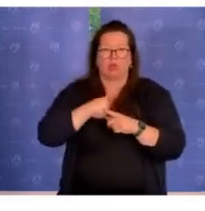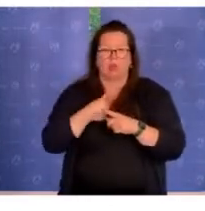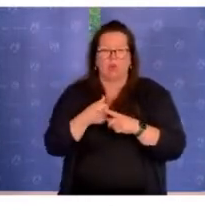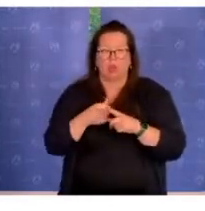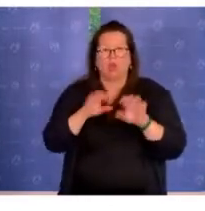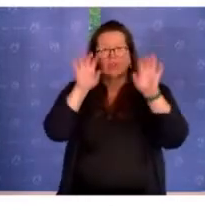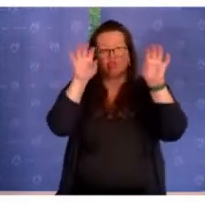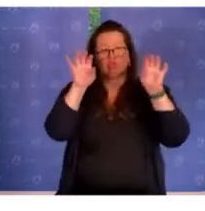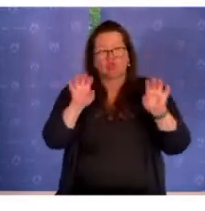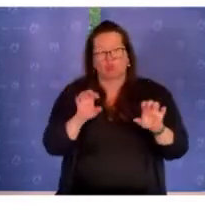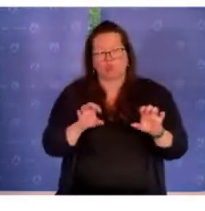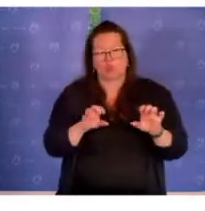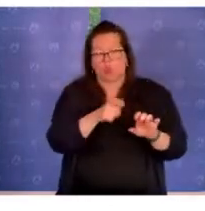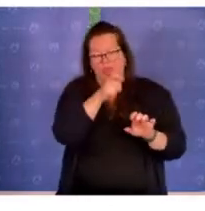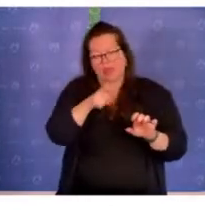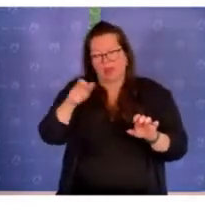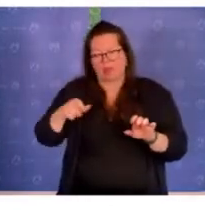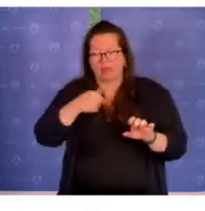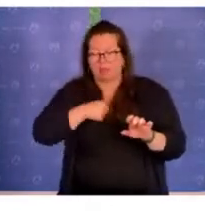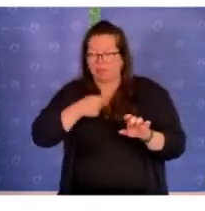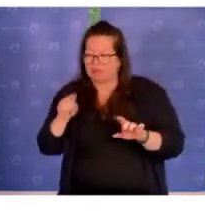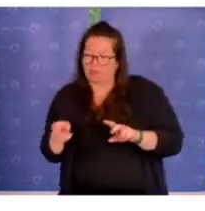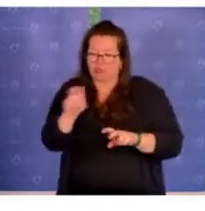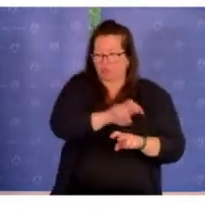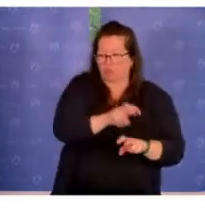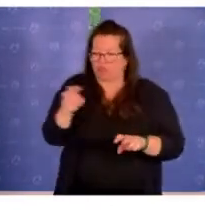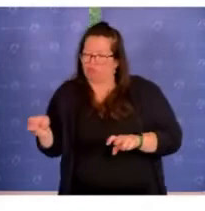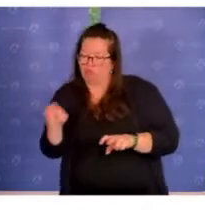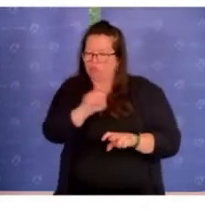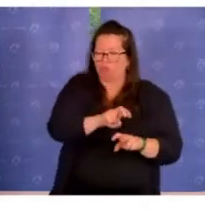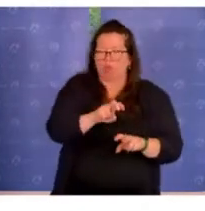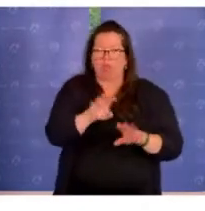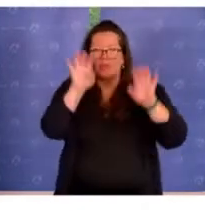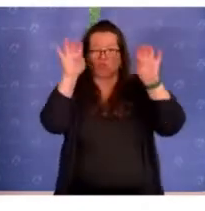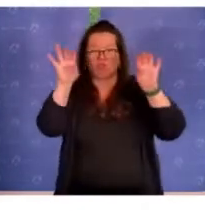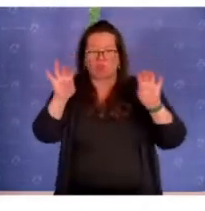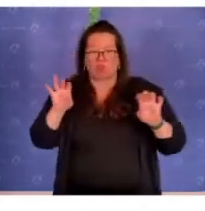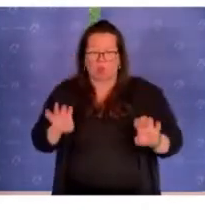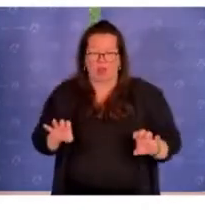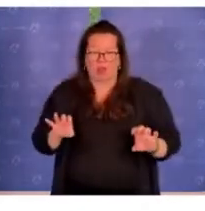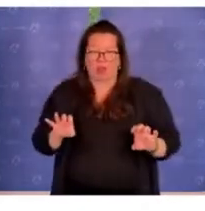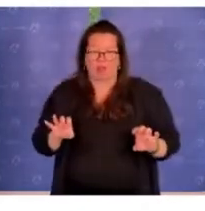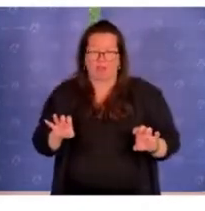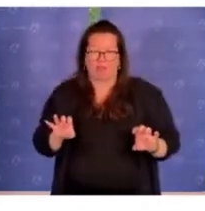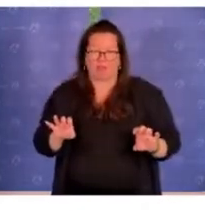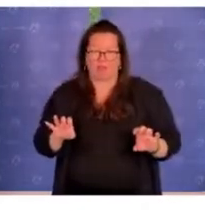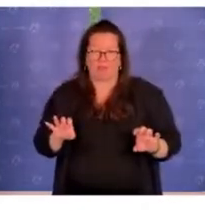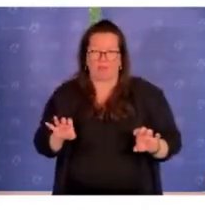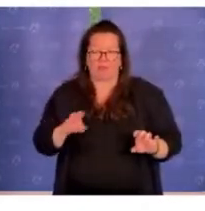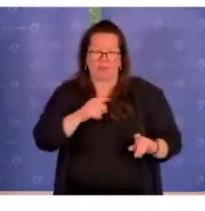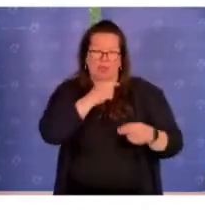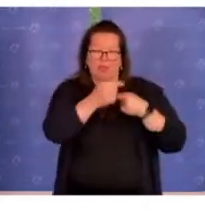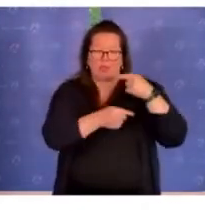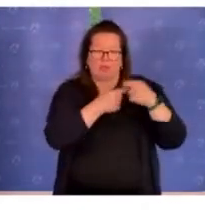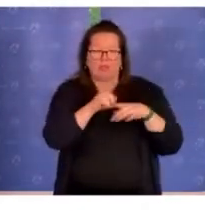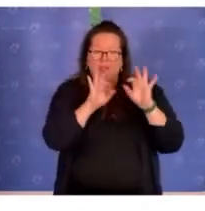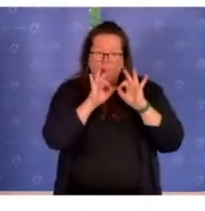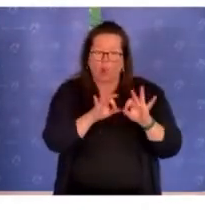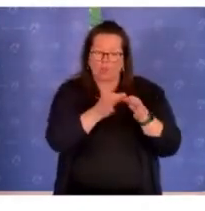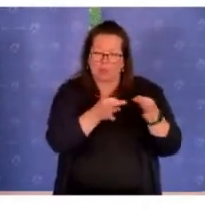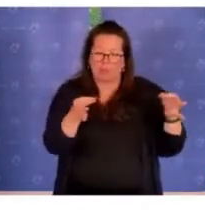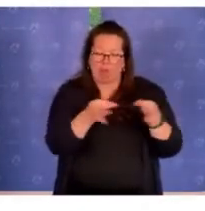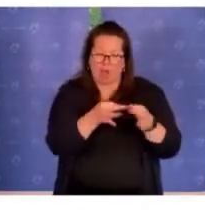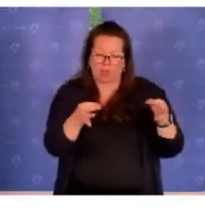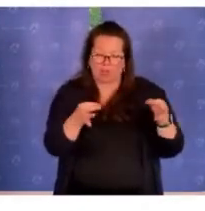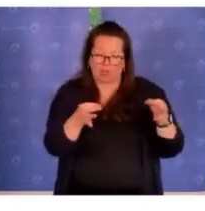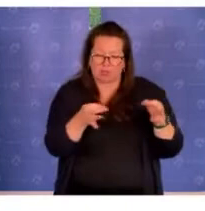Strukturelement, ich werde ein bisschen immer springen zwischen bestimmten strukturellen Dingen, die quasi entwickelt worden sind und konkreten Maßnahmen,